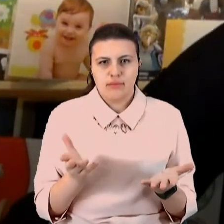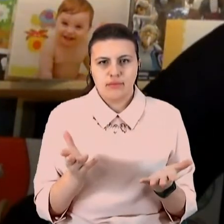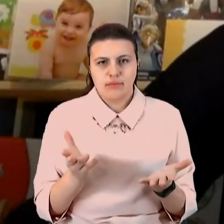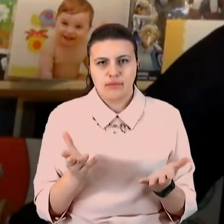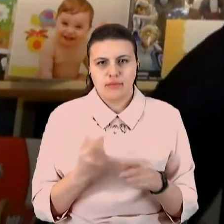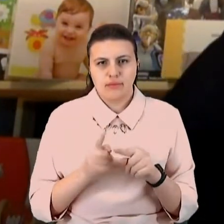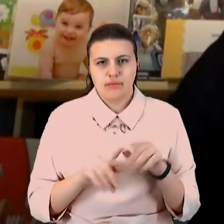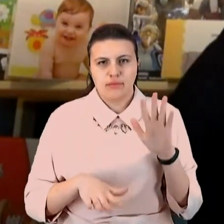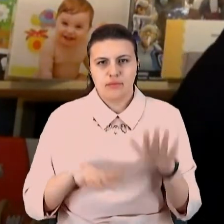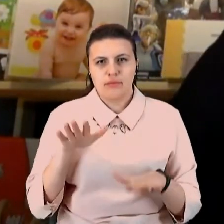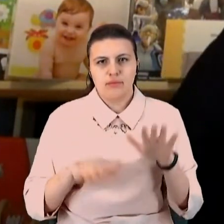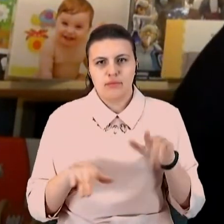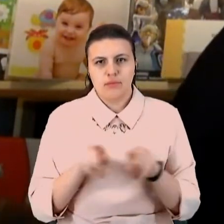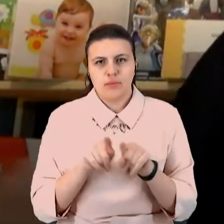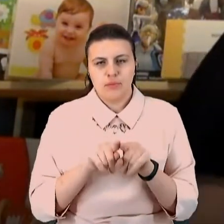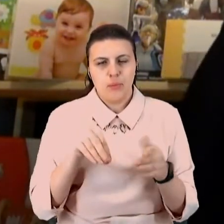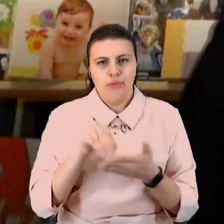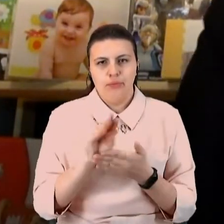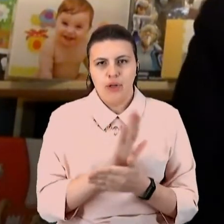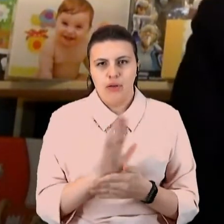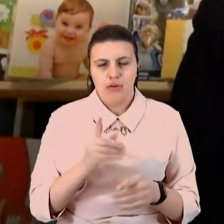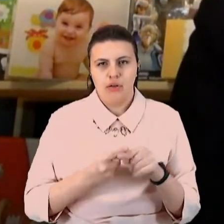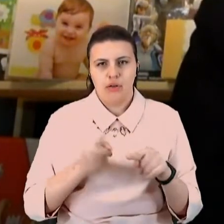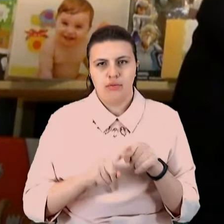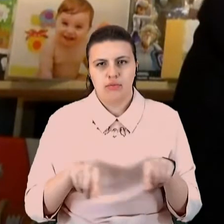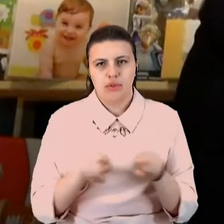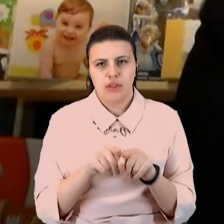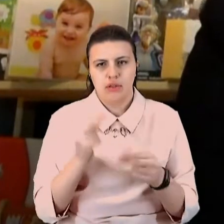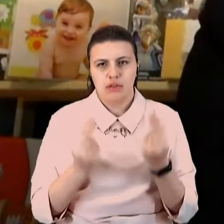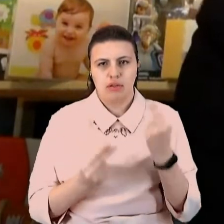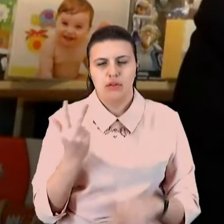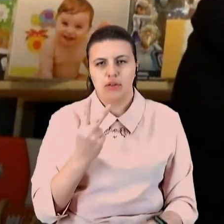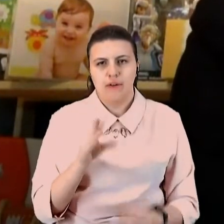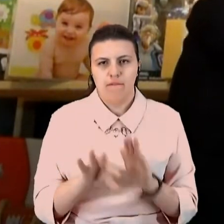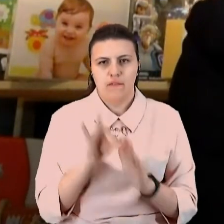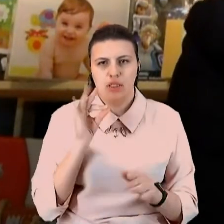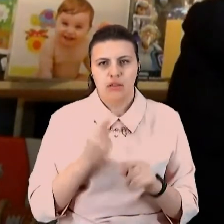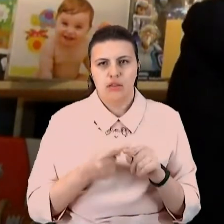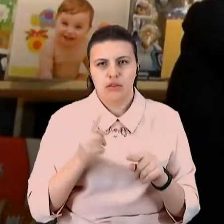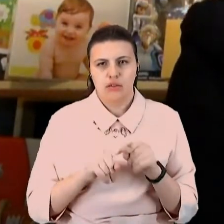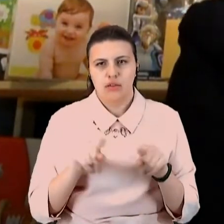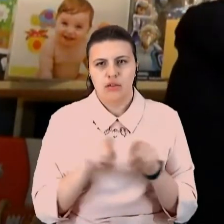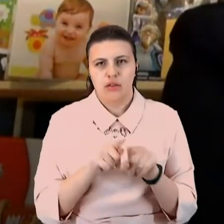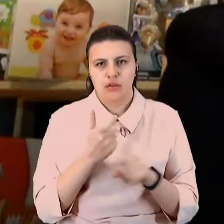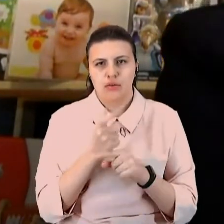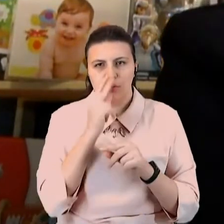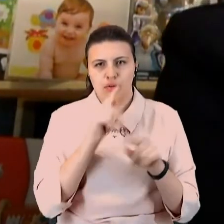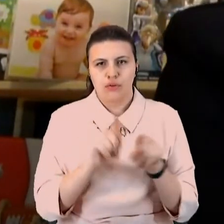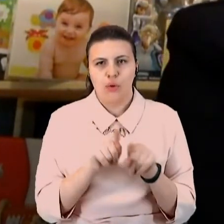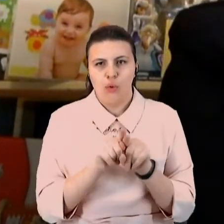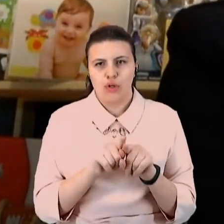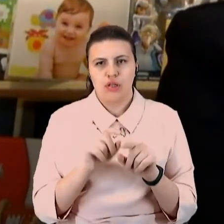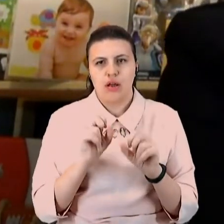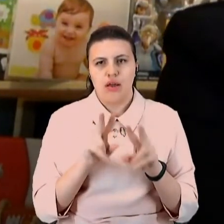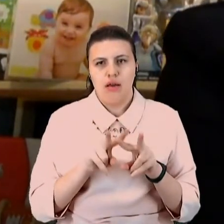також не купуйте дані іграшки. І третій варіант, це, тут теж дуже схожий на оригінал, але ми чуємо назву